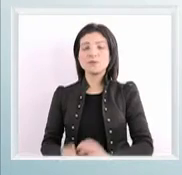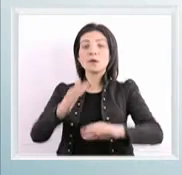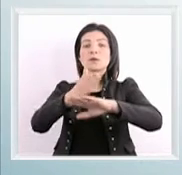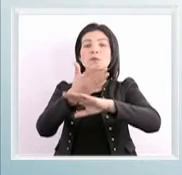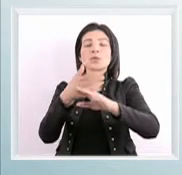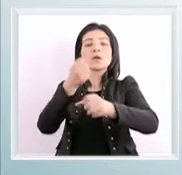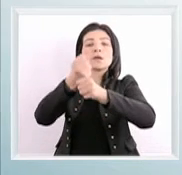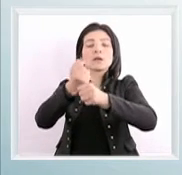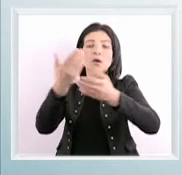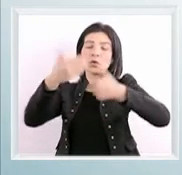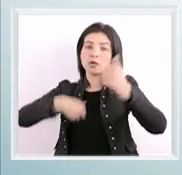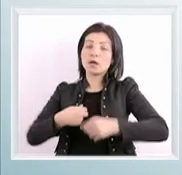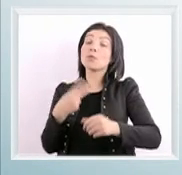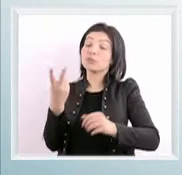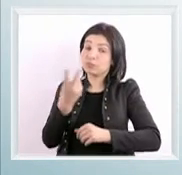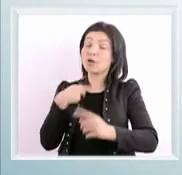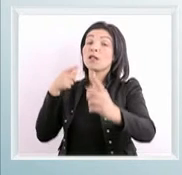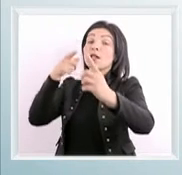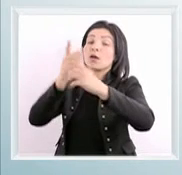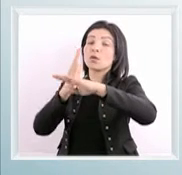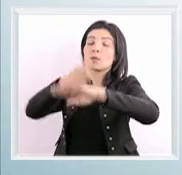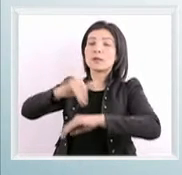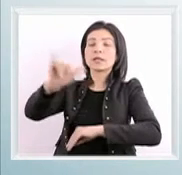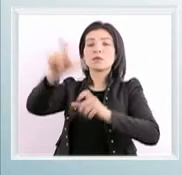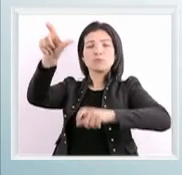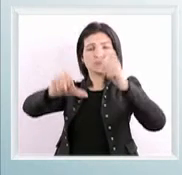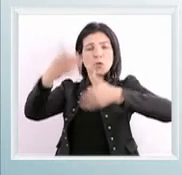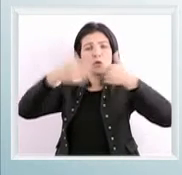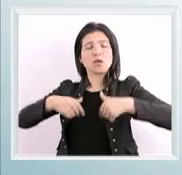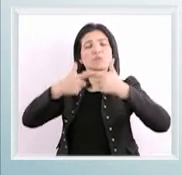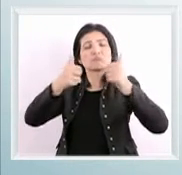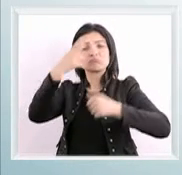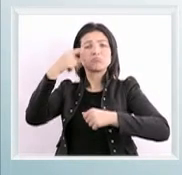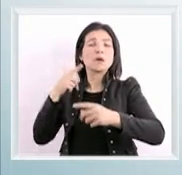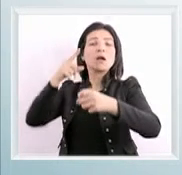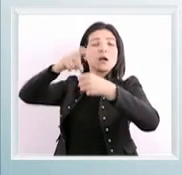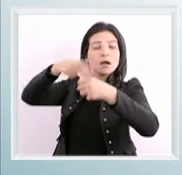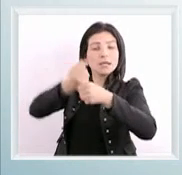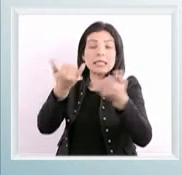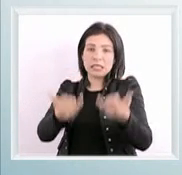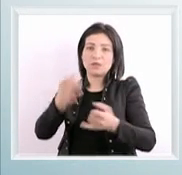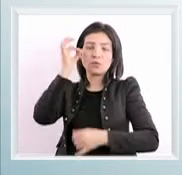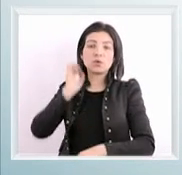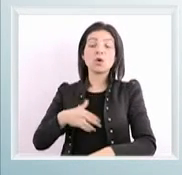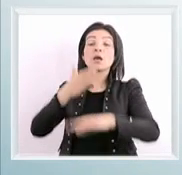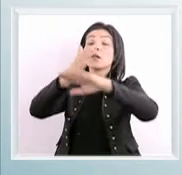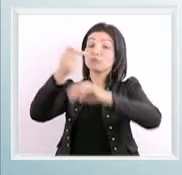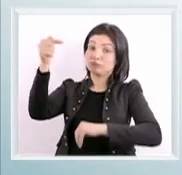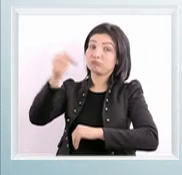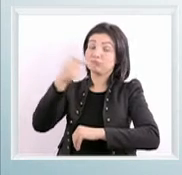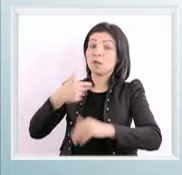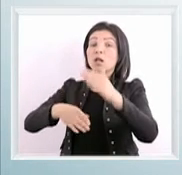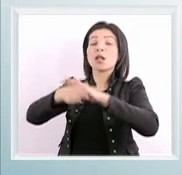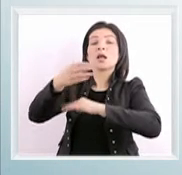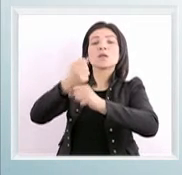مشروع التشغيل والإعاقة من أجل نفاذ الأشخاص ذوي الإعاقة إلى مواطن العمل في تونس المشروع